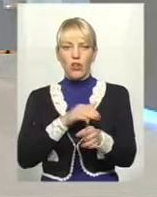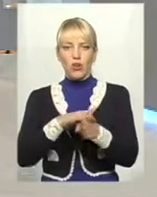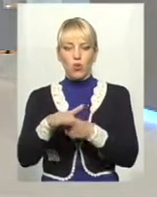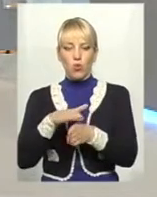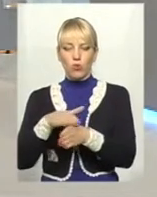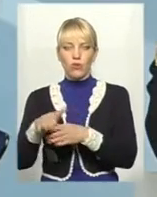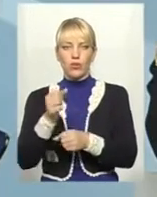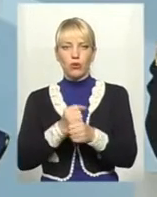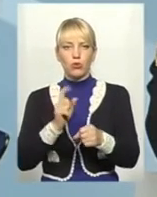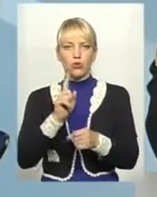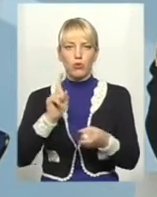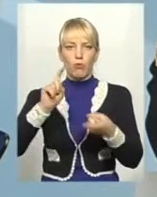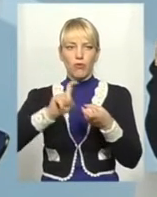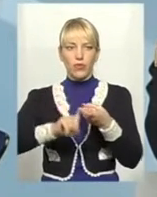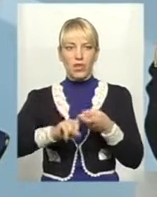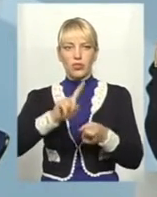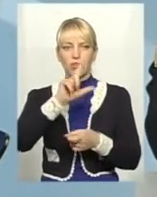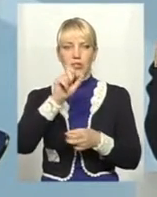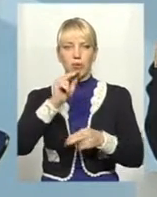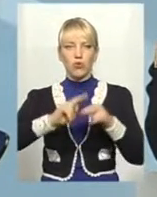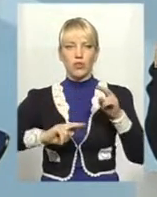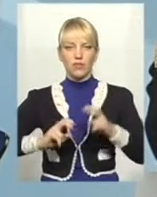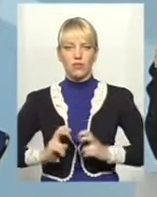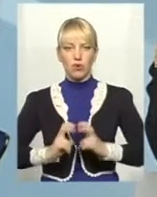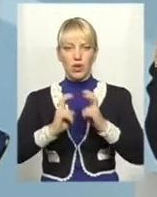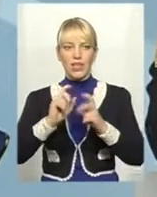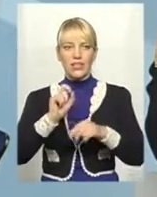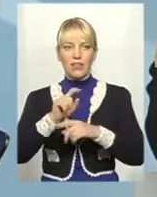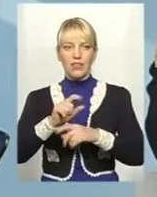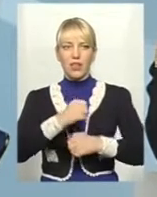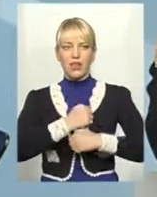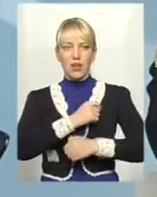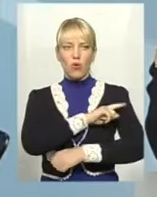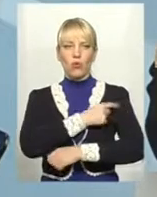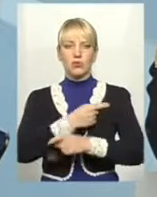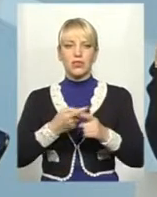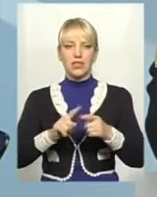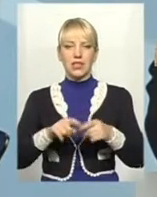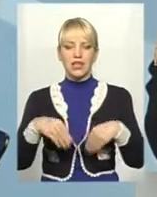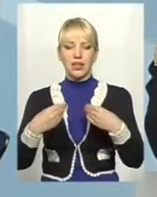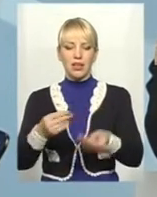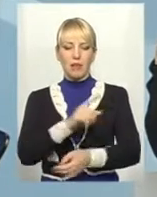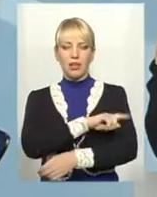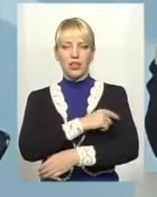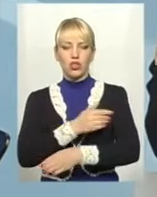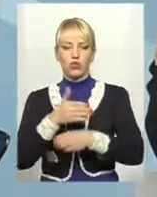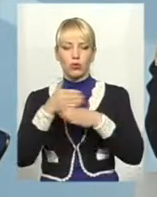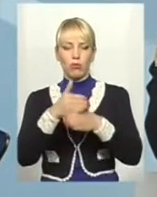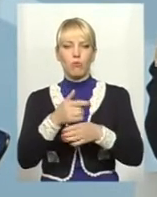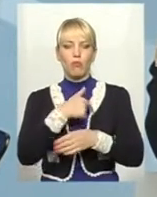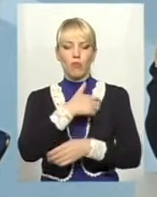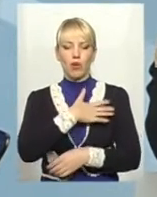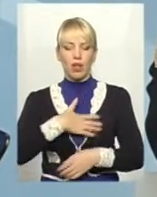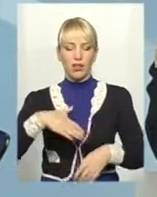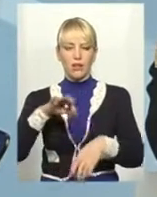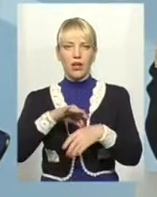ліфта військовому госпіталі. Чому? Тому що завдання госпіталю – це, в першу чергу, на дня медичної допомоги пораненим, хворим,